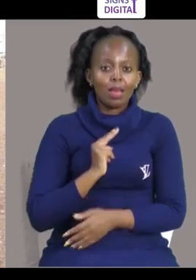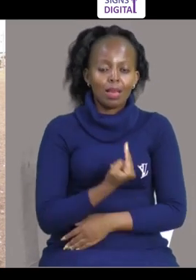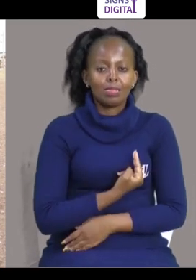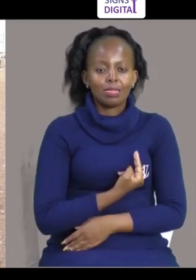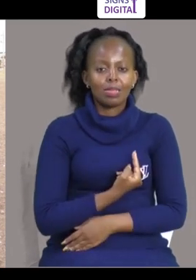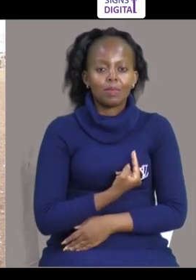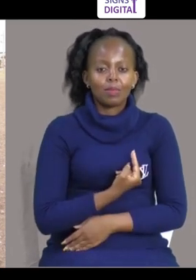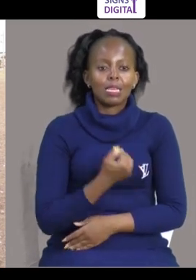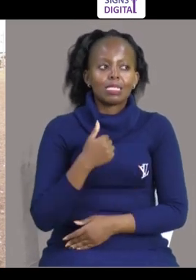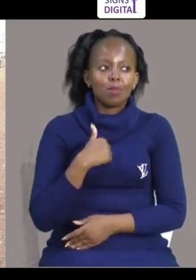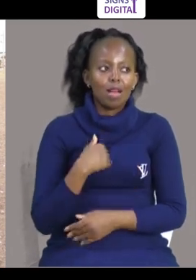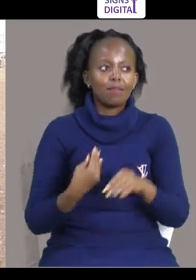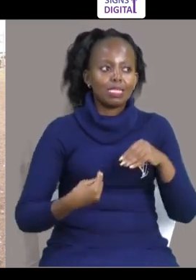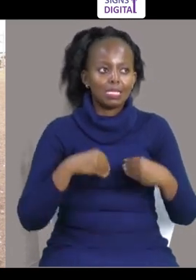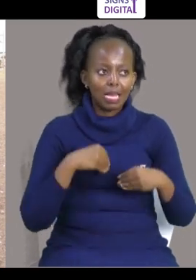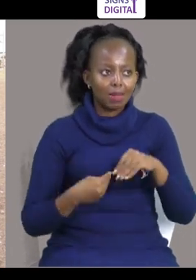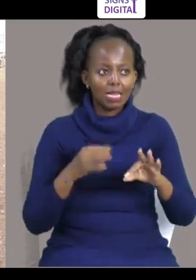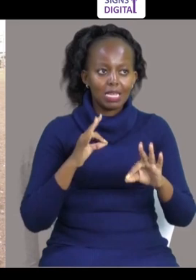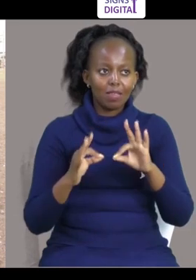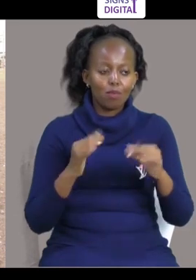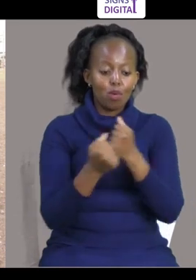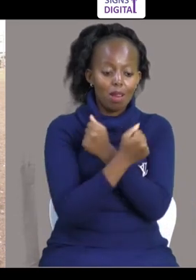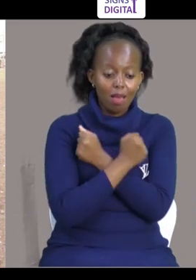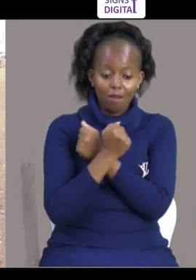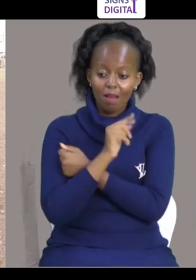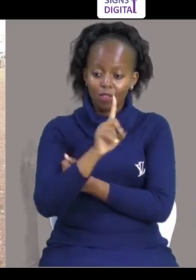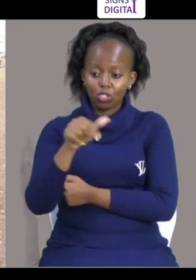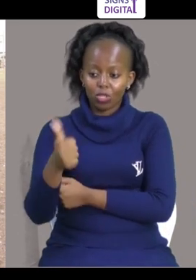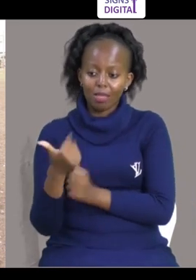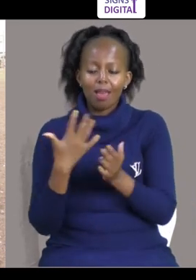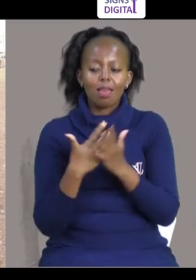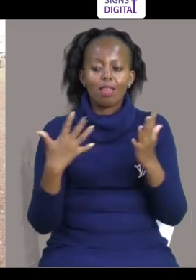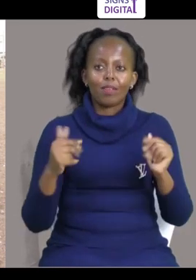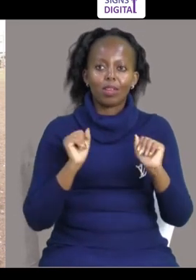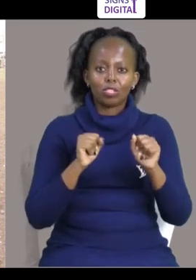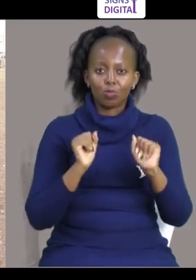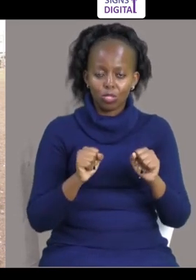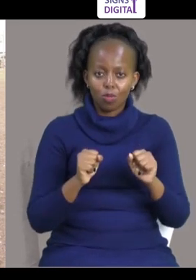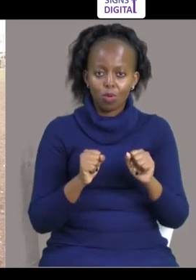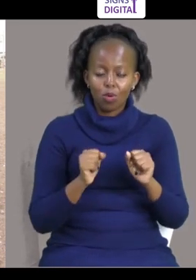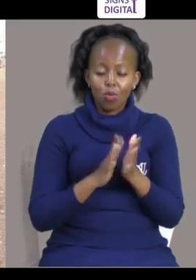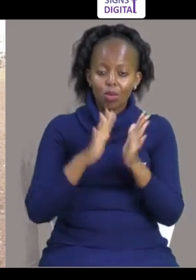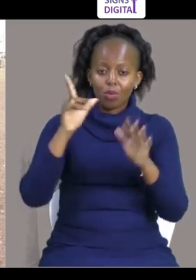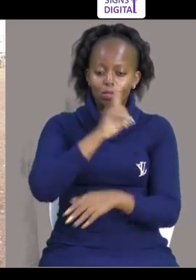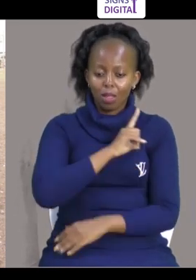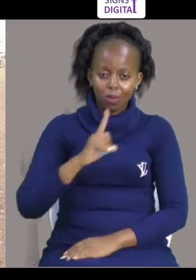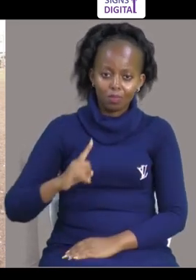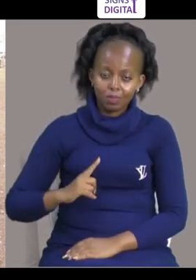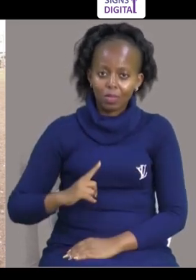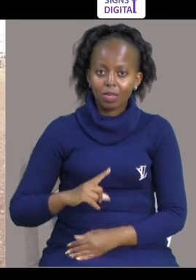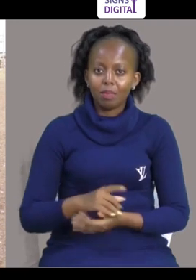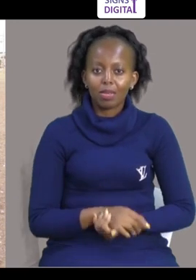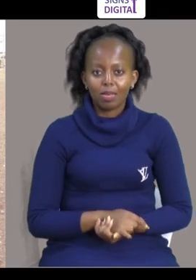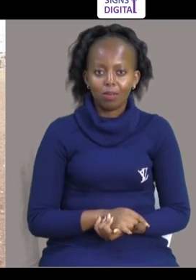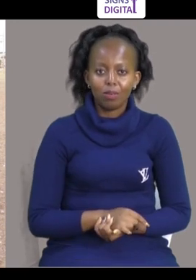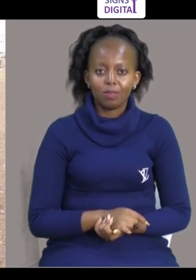Your disadvantage To keep and down Everything is possible Tumusifu Yeso